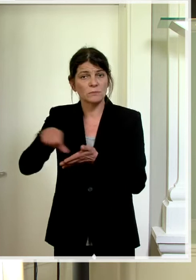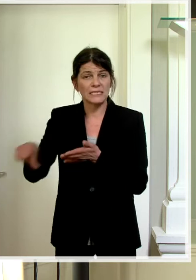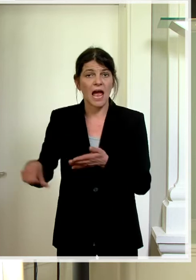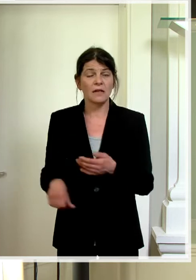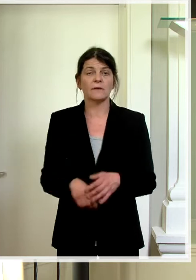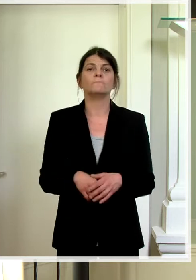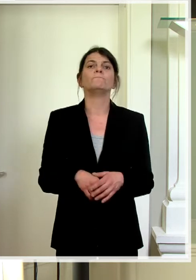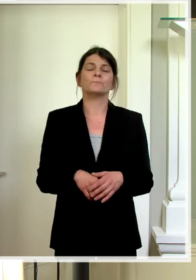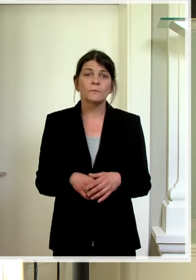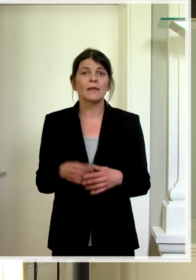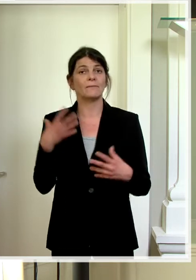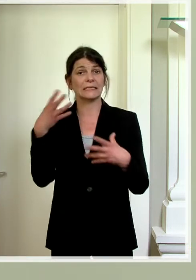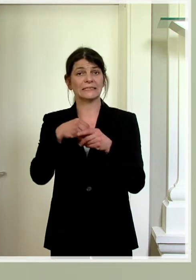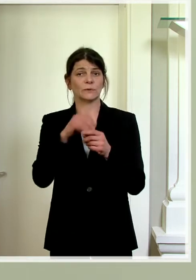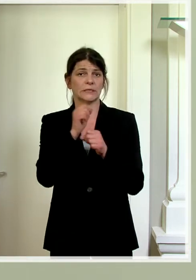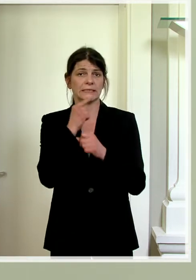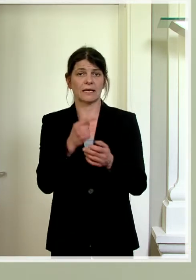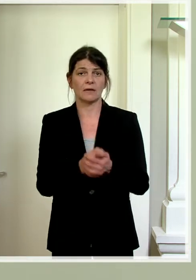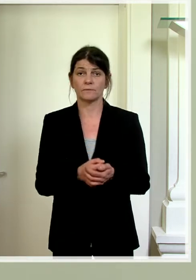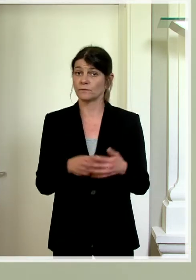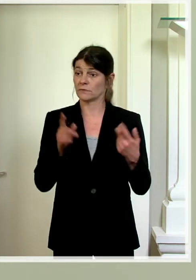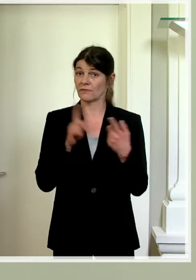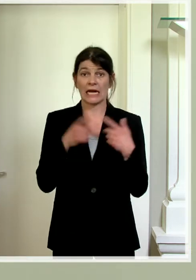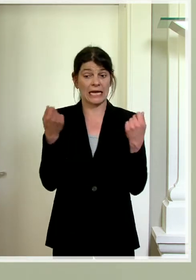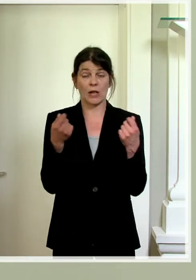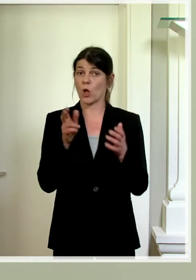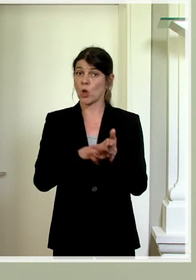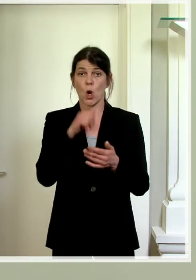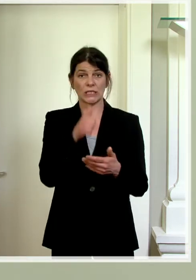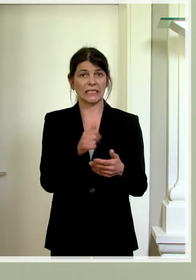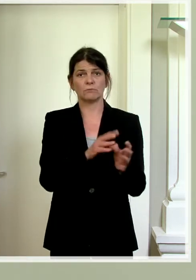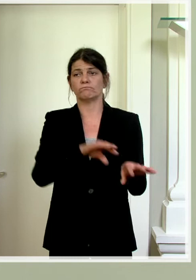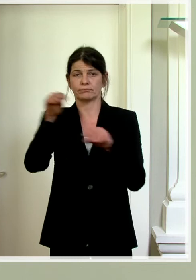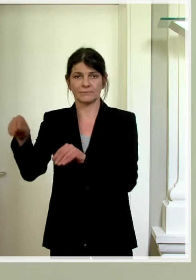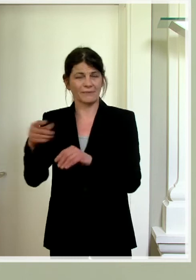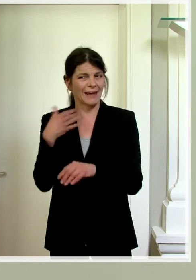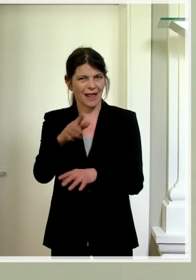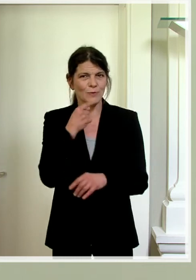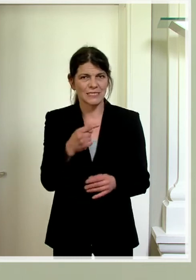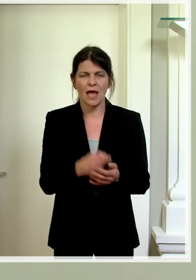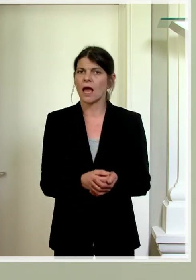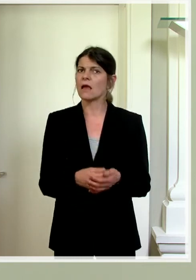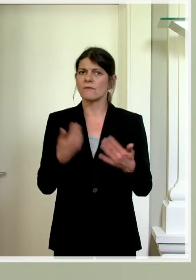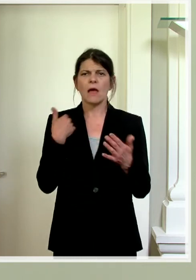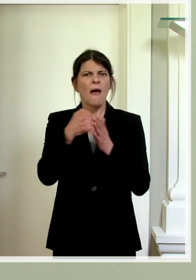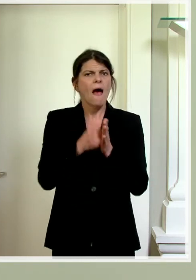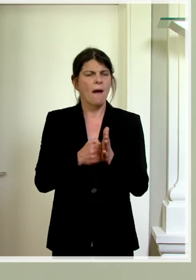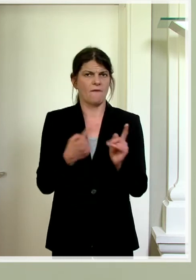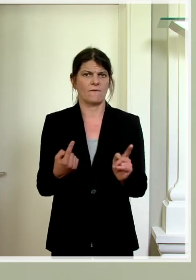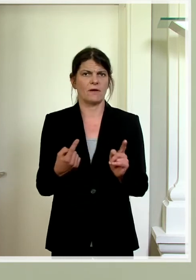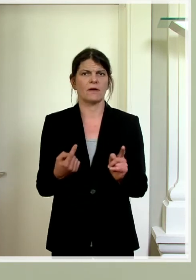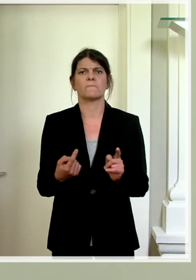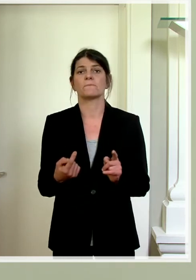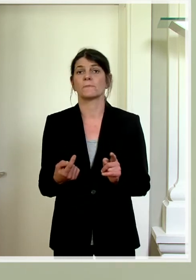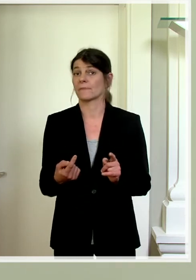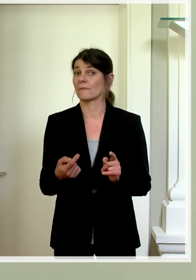dazu ist zu sagen, wenn das Geld noch nicht gekommen ist, das war jetzt ja Ihre Aussage. Wir haben ganz zu Beginn, und